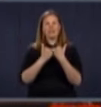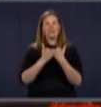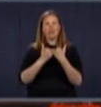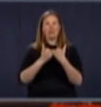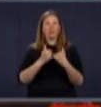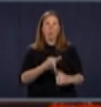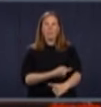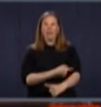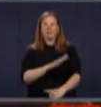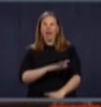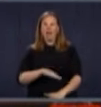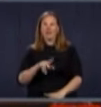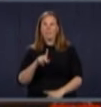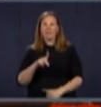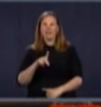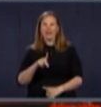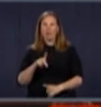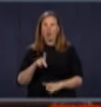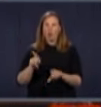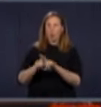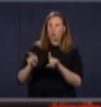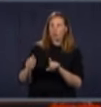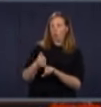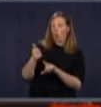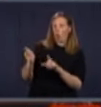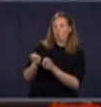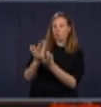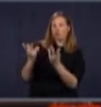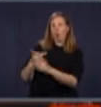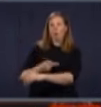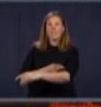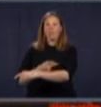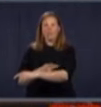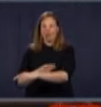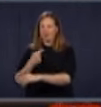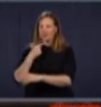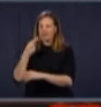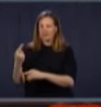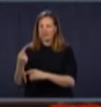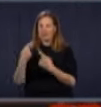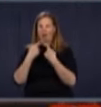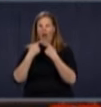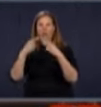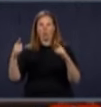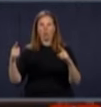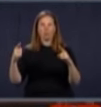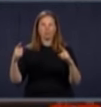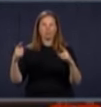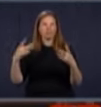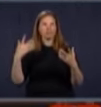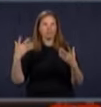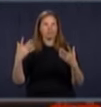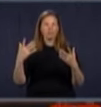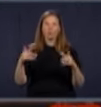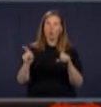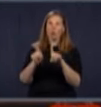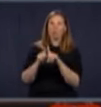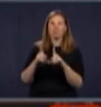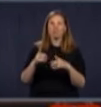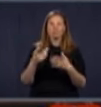et plusieurs pédiatres en leur nom personnel sont sortis sur la place publique pour dire